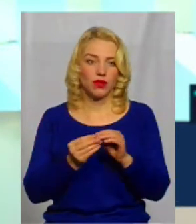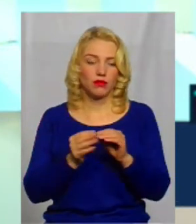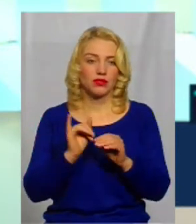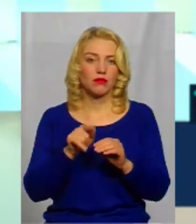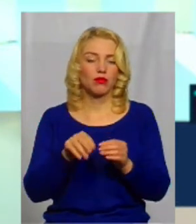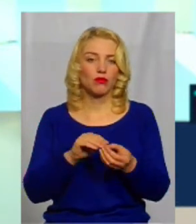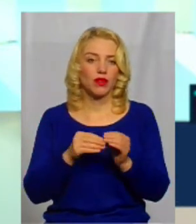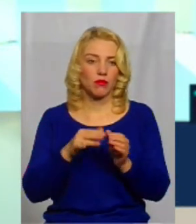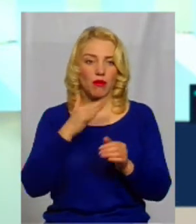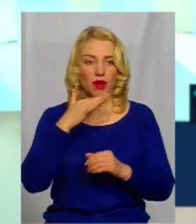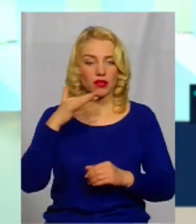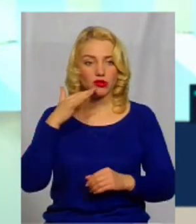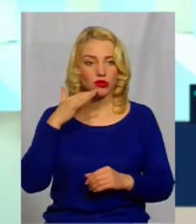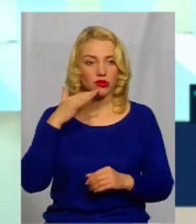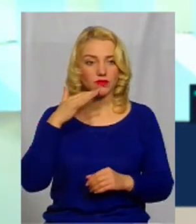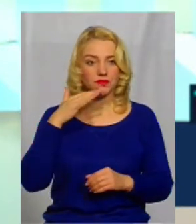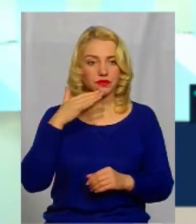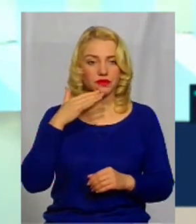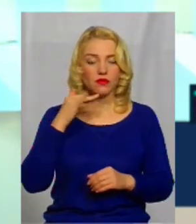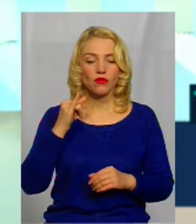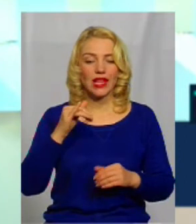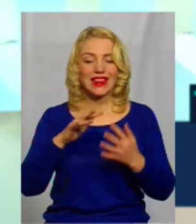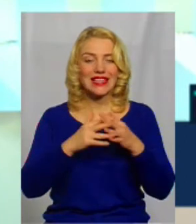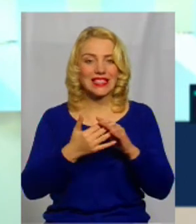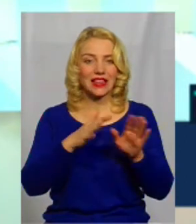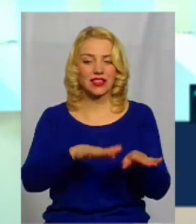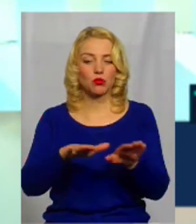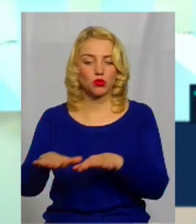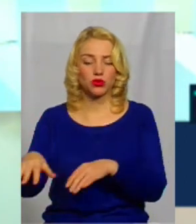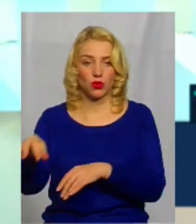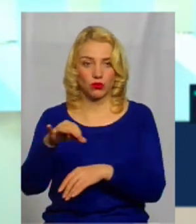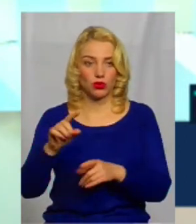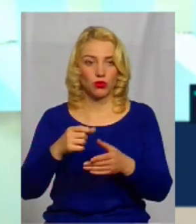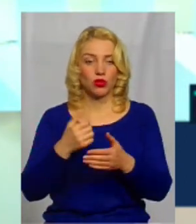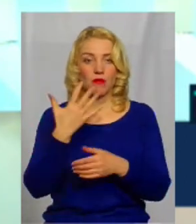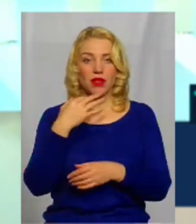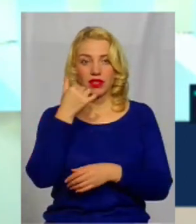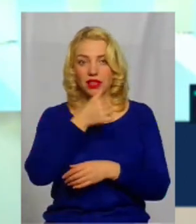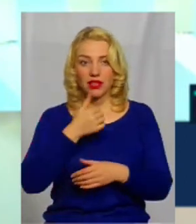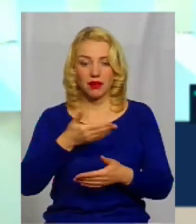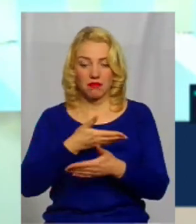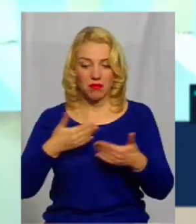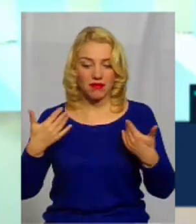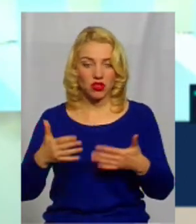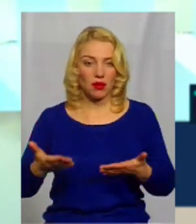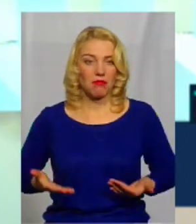це проблема багатьох у нас населених пунктів в області, тому що ми п'ятий рік переживаємо